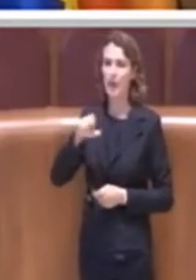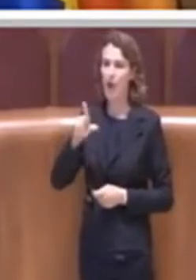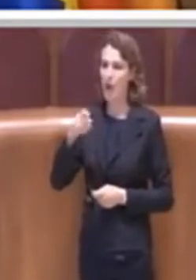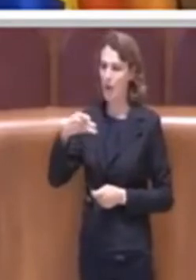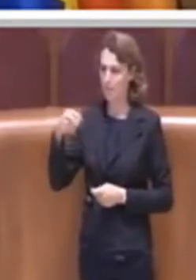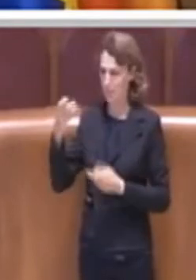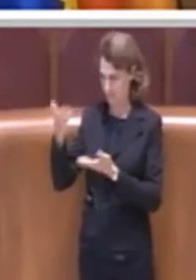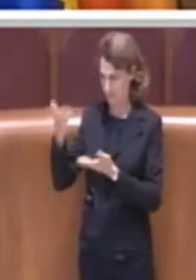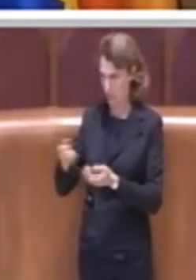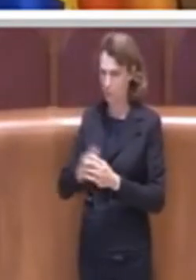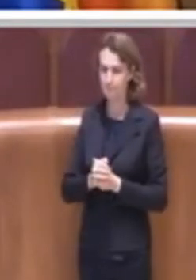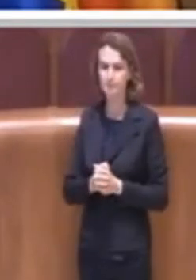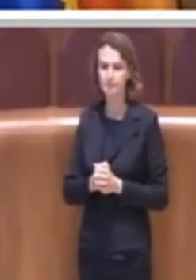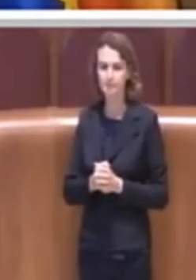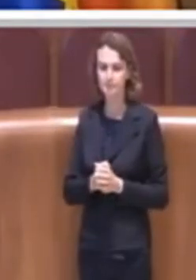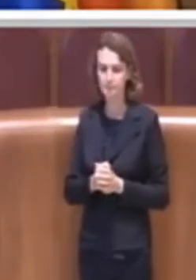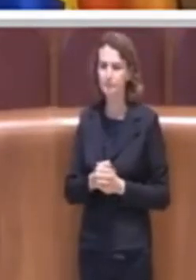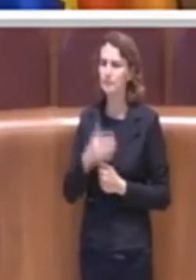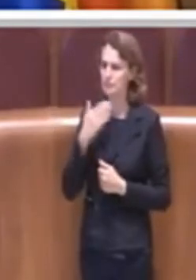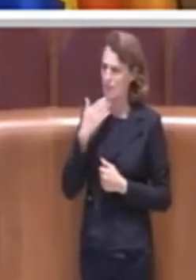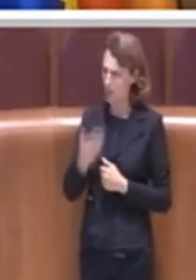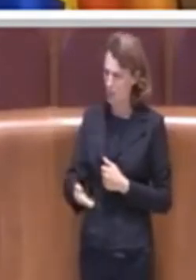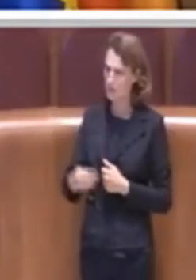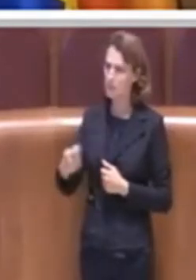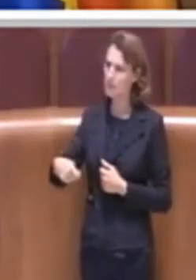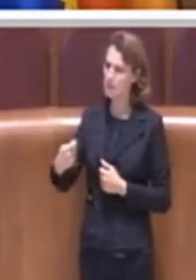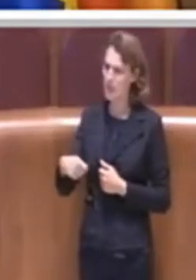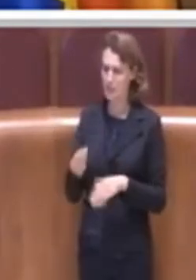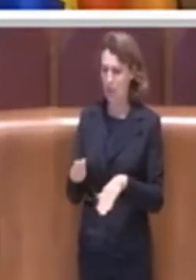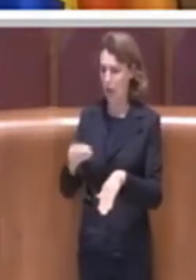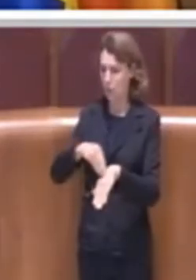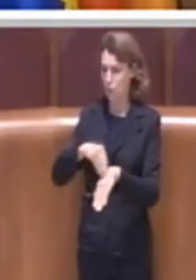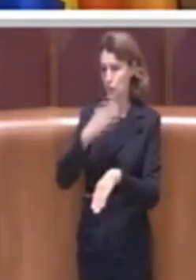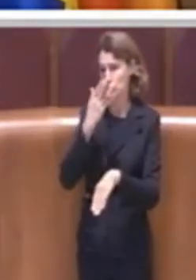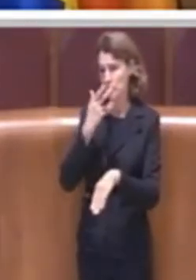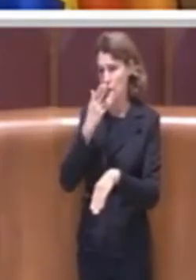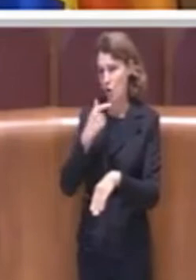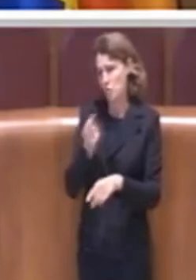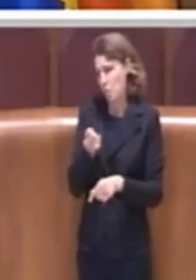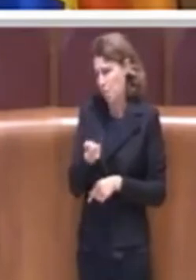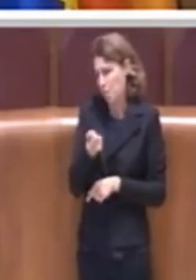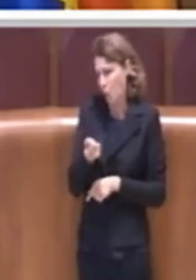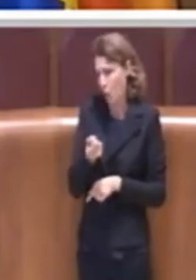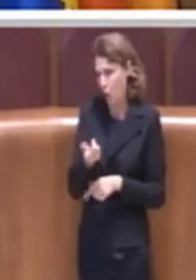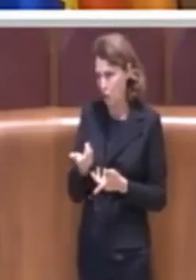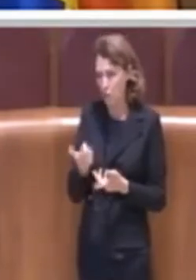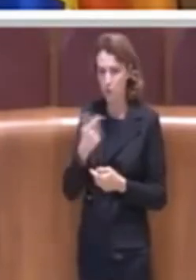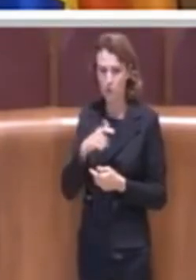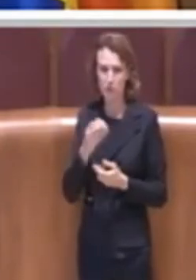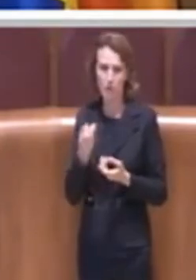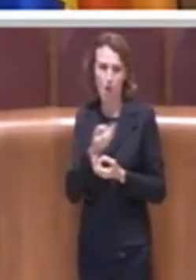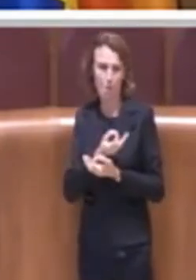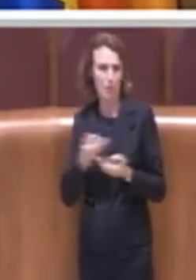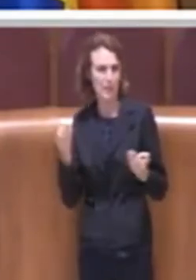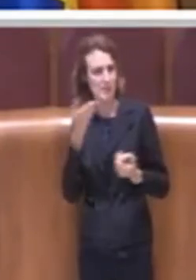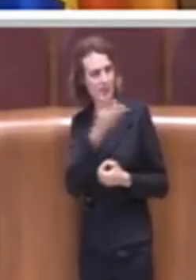Grazie Presidente, vorrei aggiungere veramente poco rispetto all'ottimo intervento della consigliera Zotta